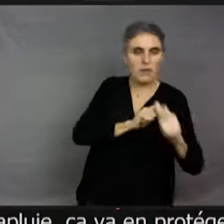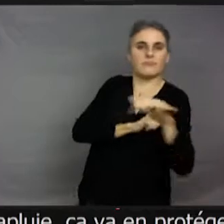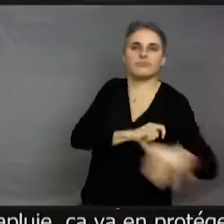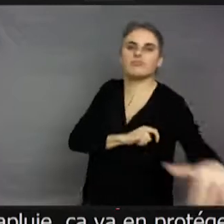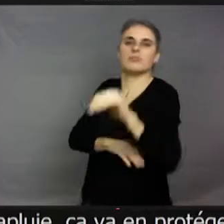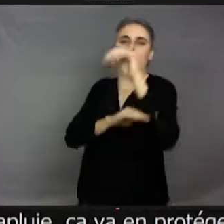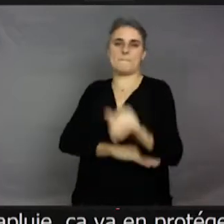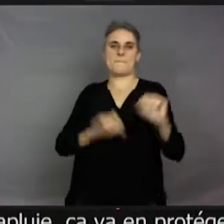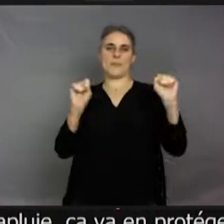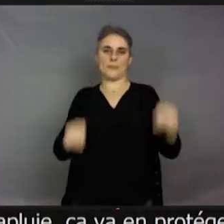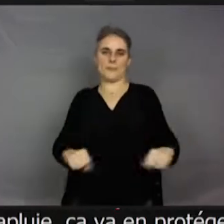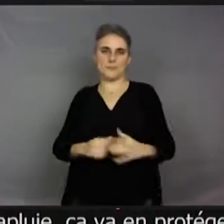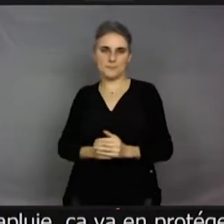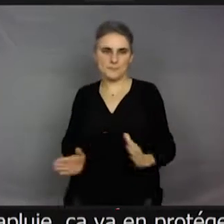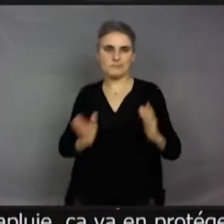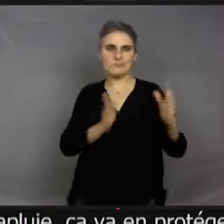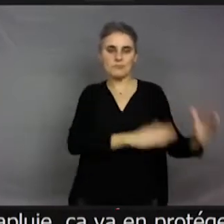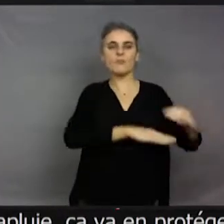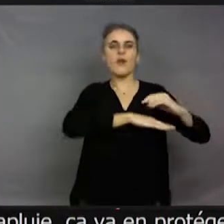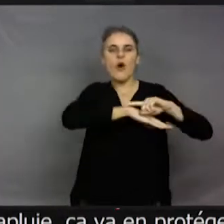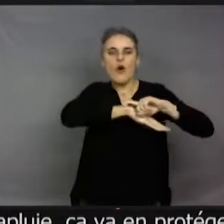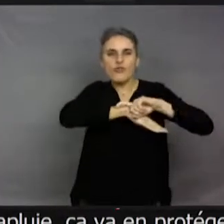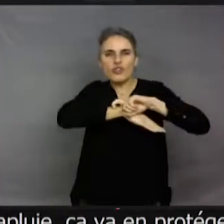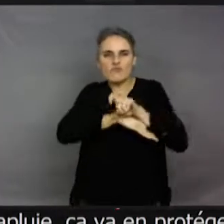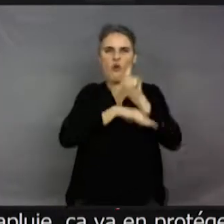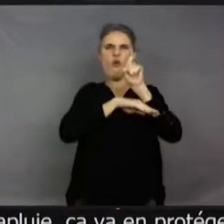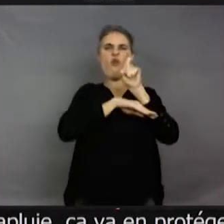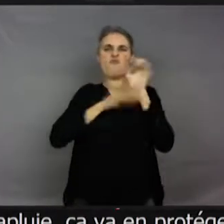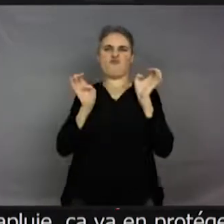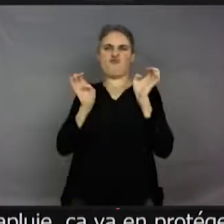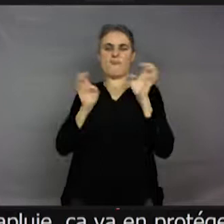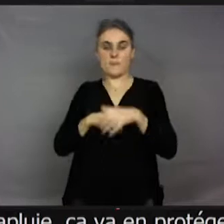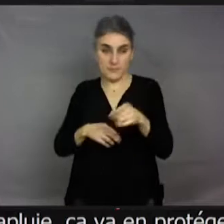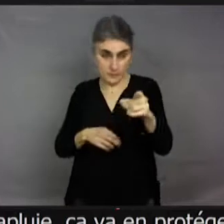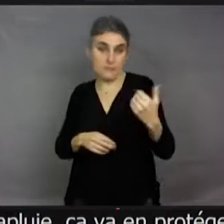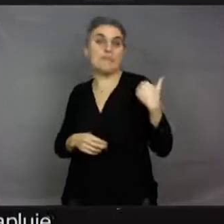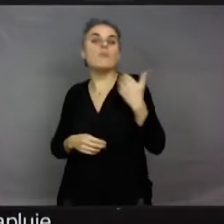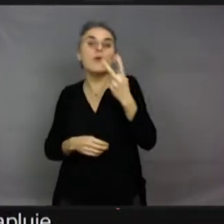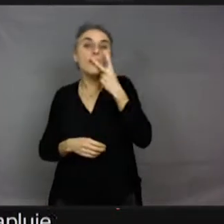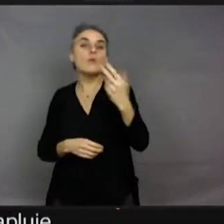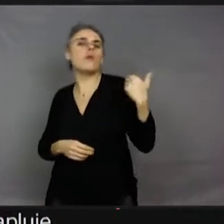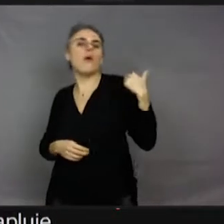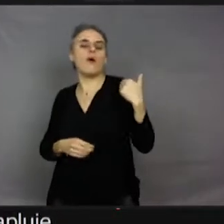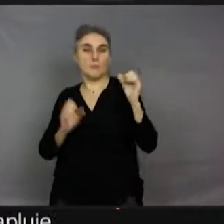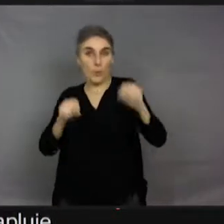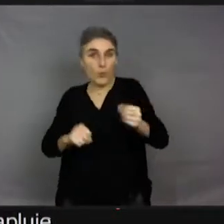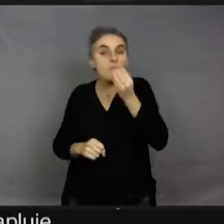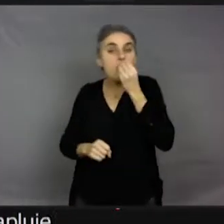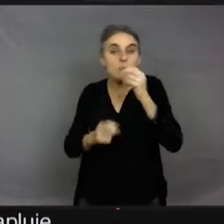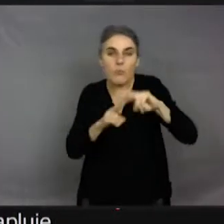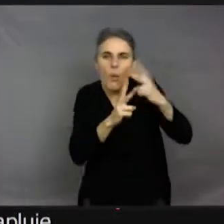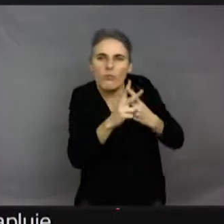dans les chenilles prédatrices, parce que celles que vous avez vues avant, peuvent manger de la viande, des oeufs ou